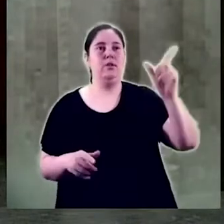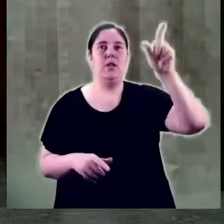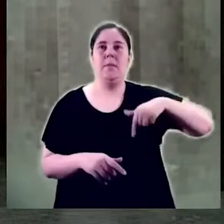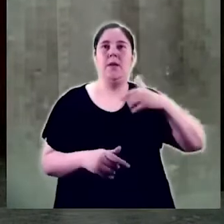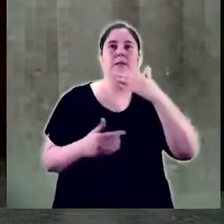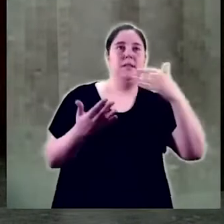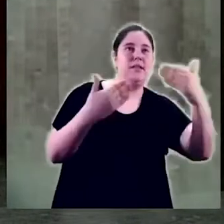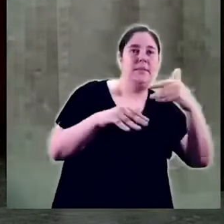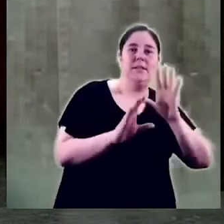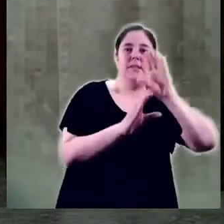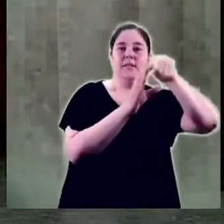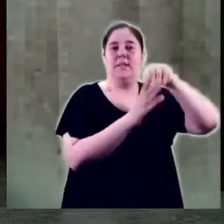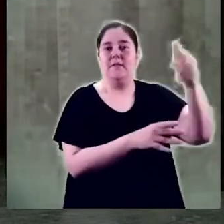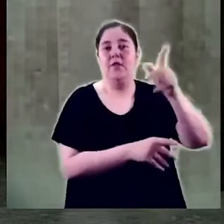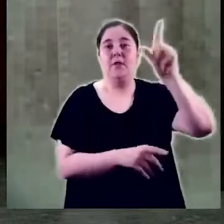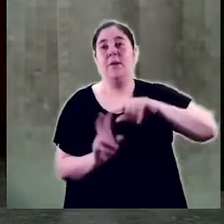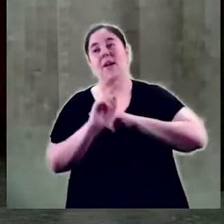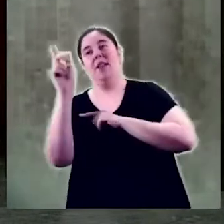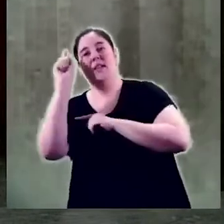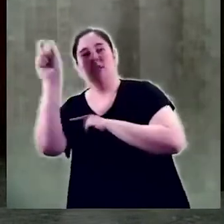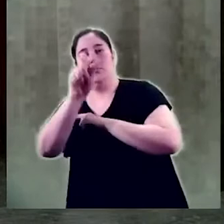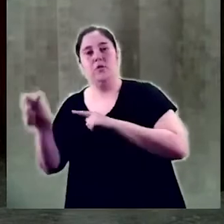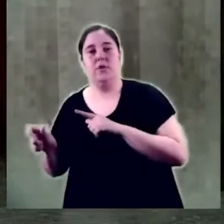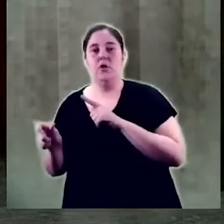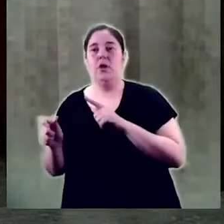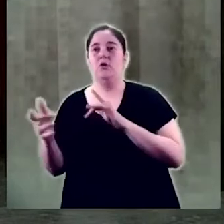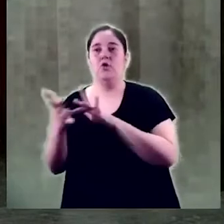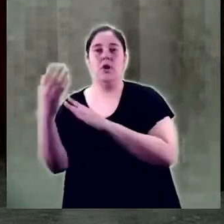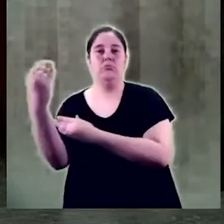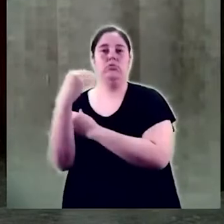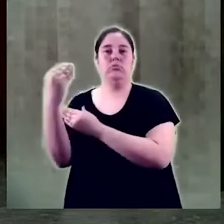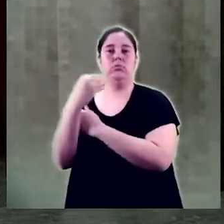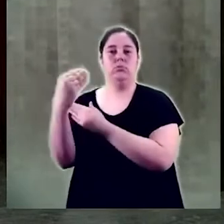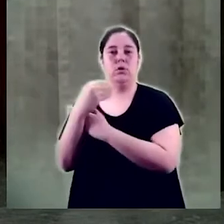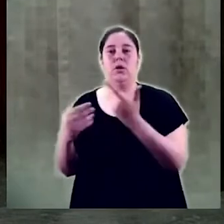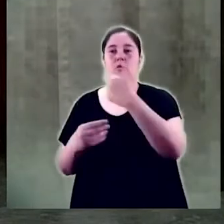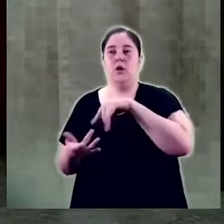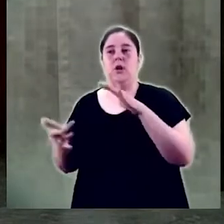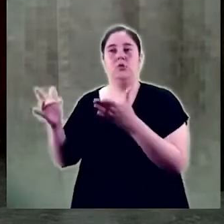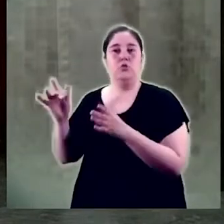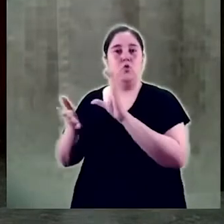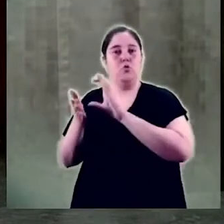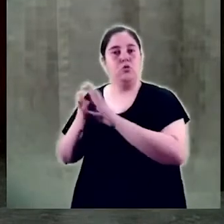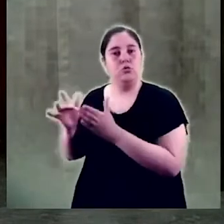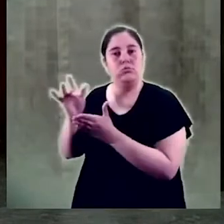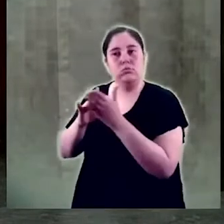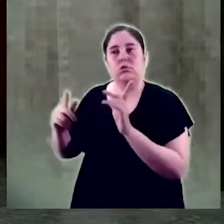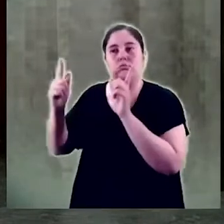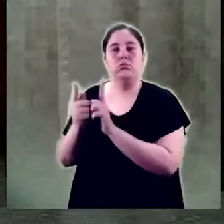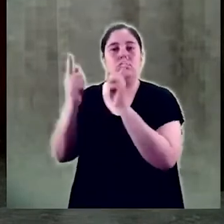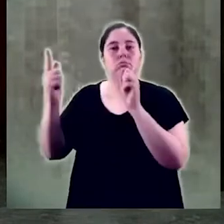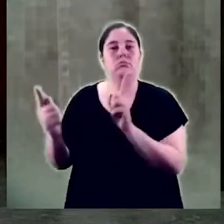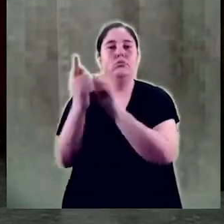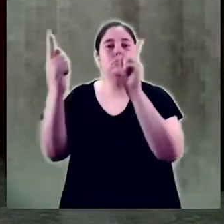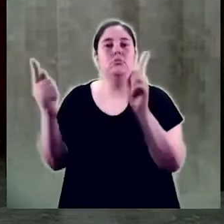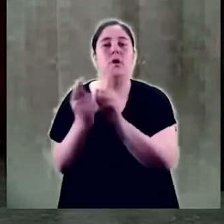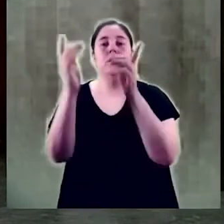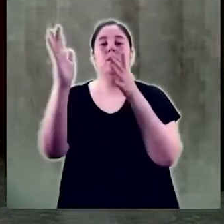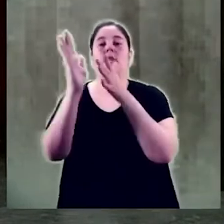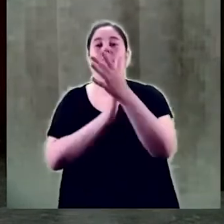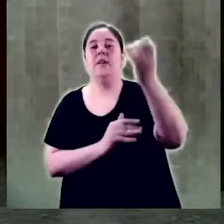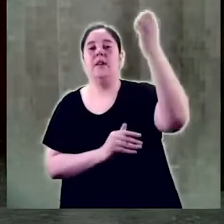la resta de professores amb les que hem compartit espai a classe i ens hem anat retrobant al llarg dels cursos, fent de l'aprenentatge una qüestió